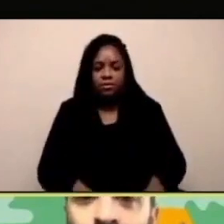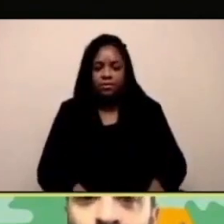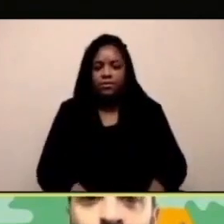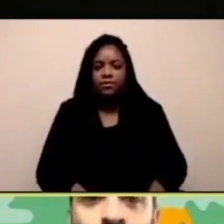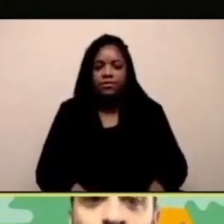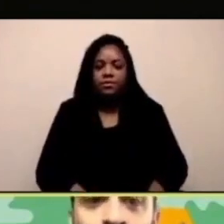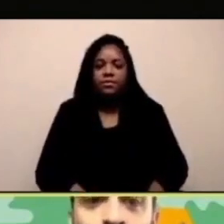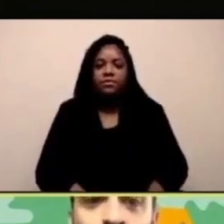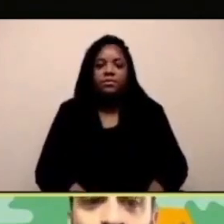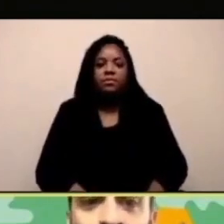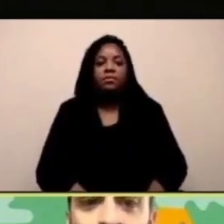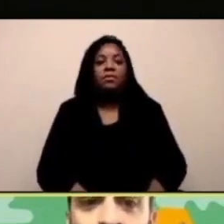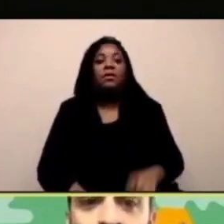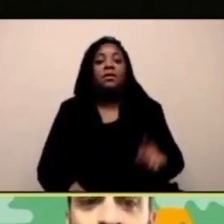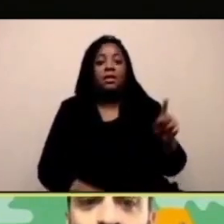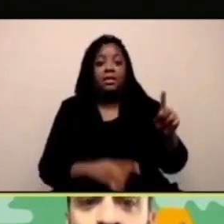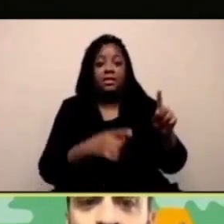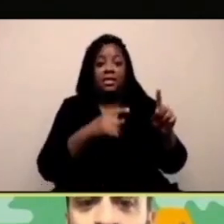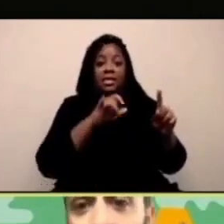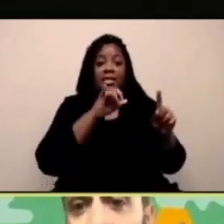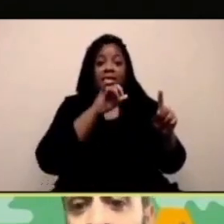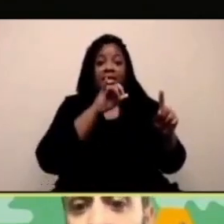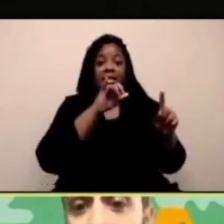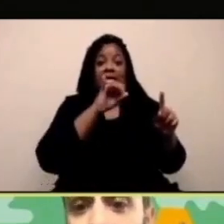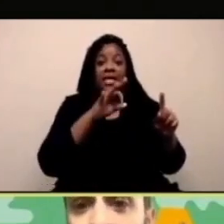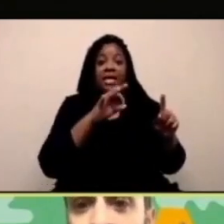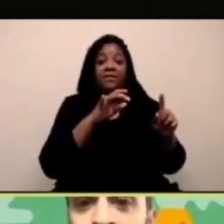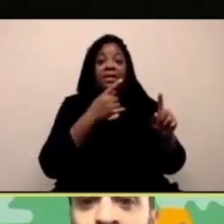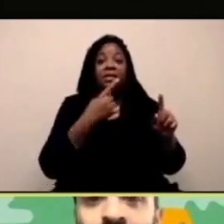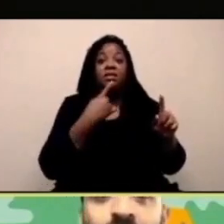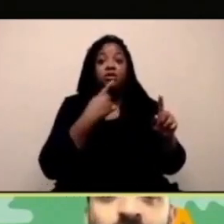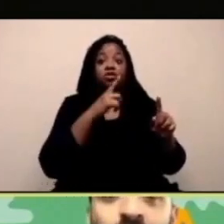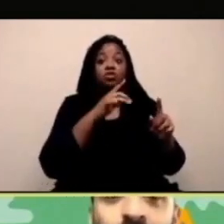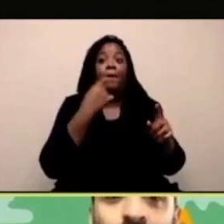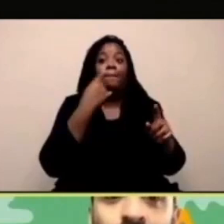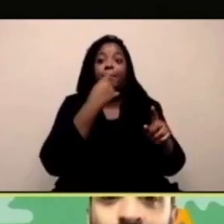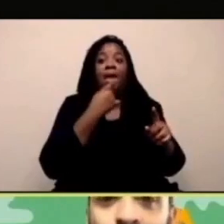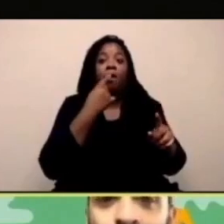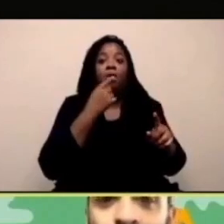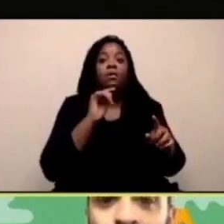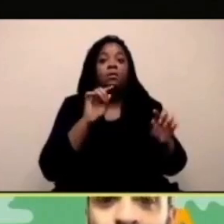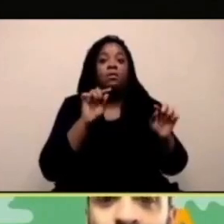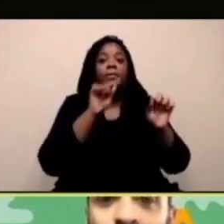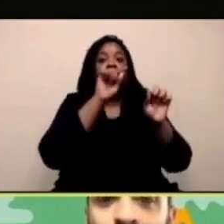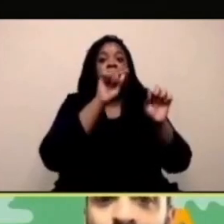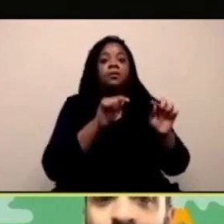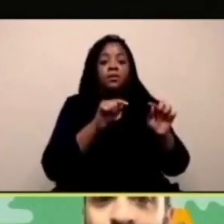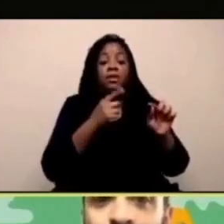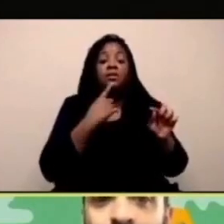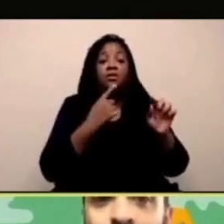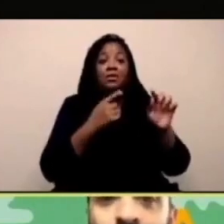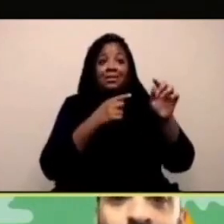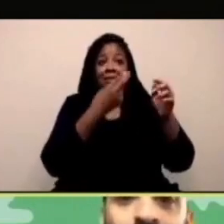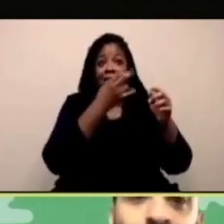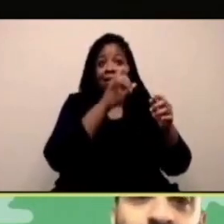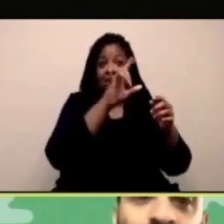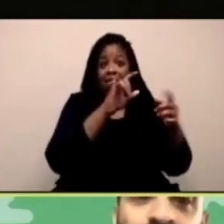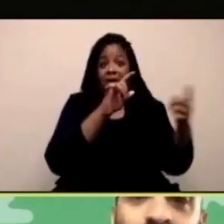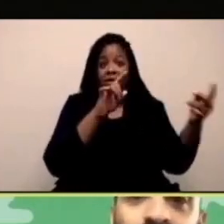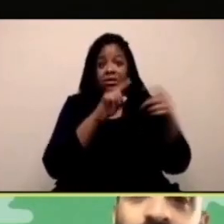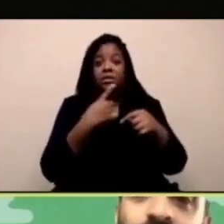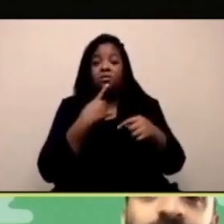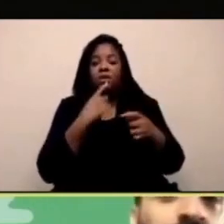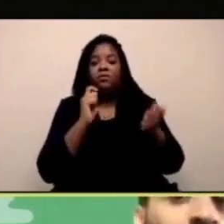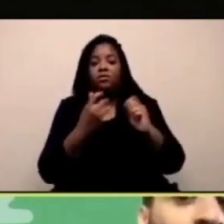è una tecnologia di assistenza è un blocco